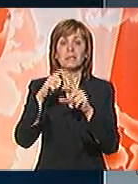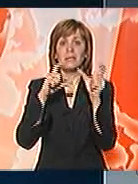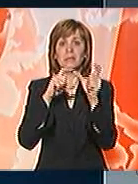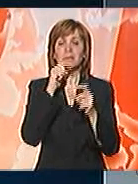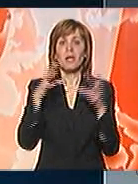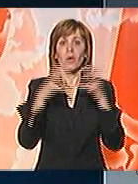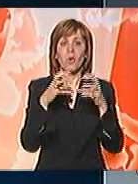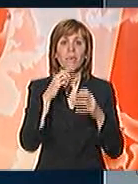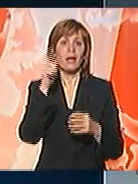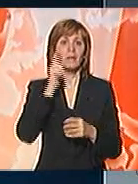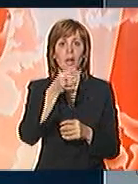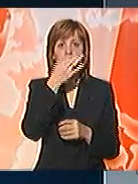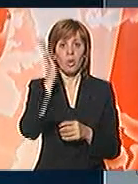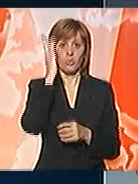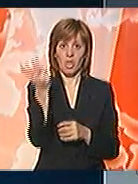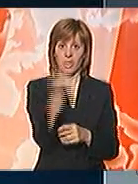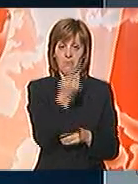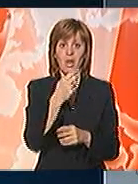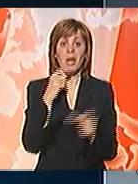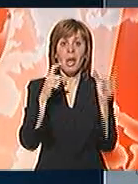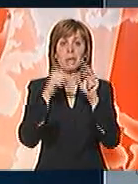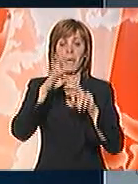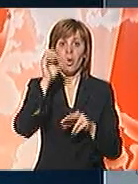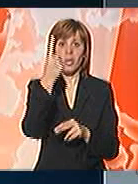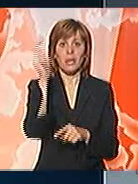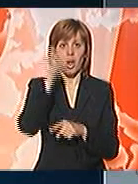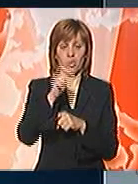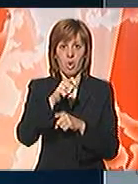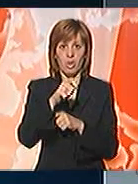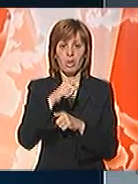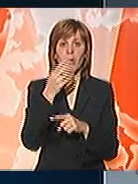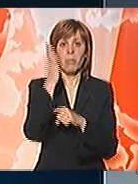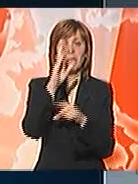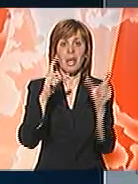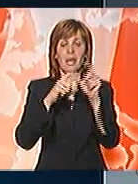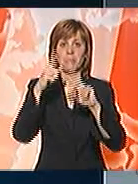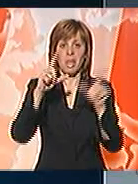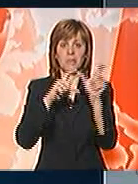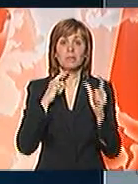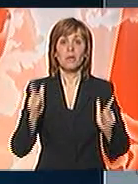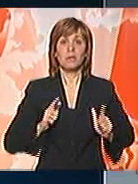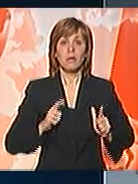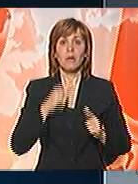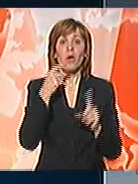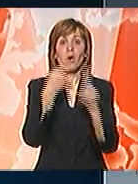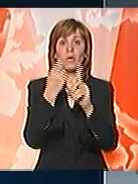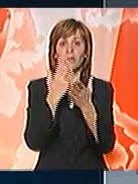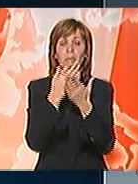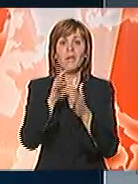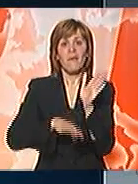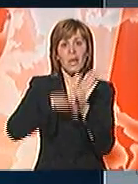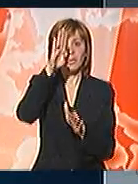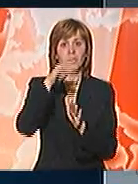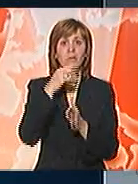grupa građana za bolju budućnost 2, a SPO jednog odbornika. Predstavnici SPS-a očekuju da će u Kustovcu biti formirana